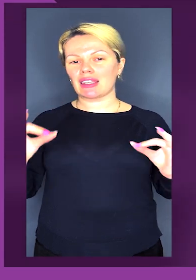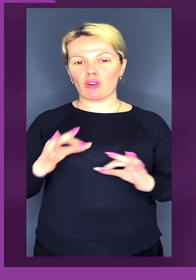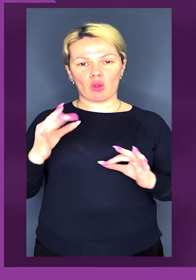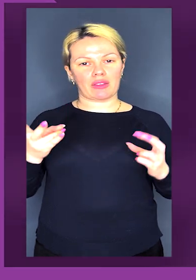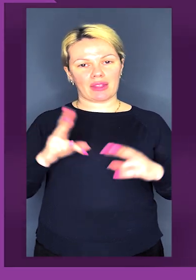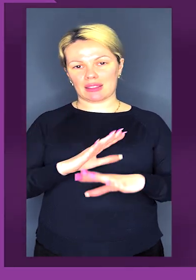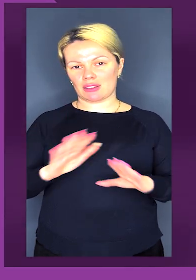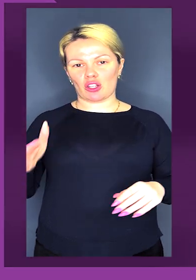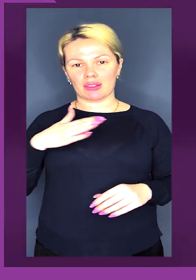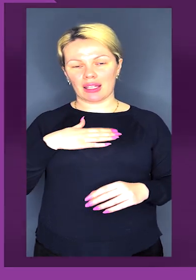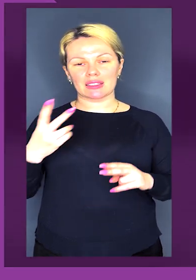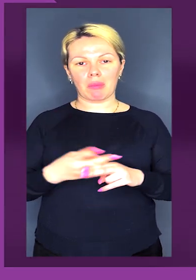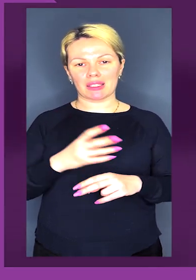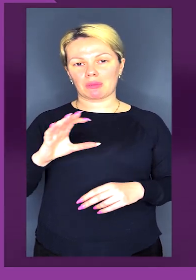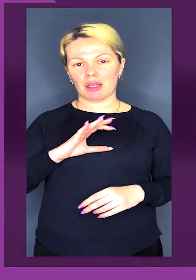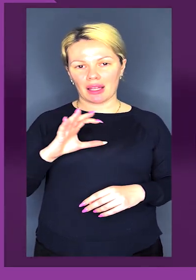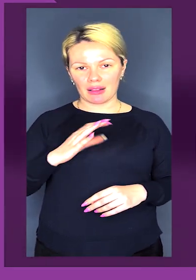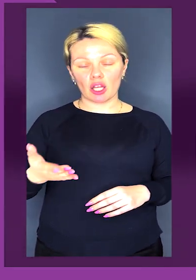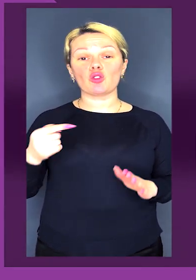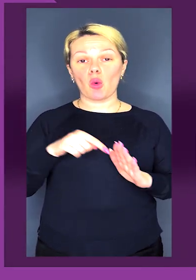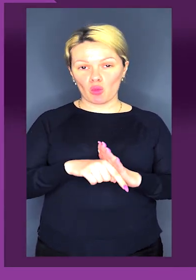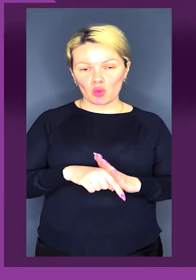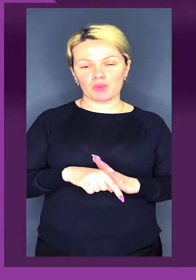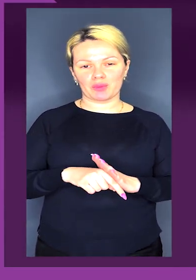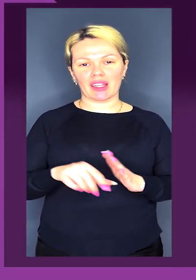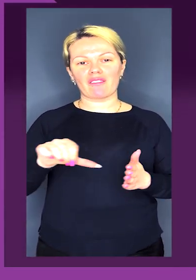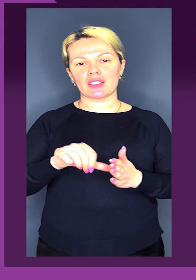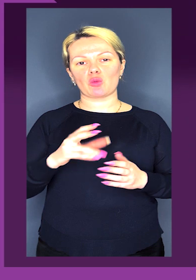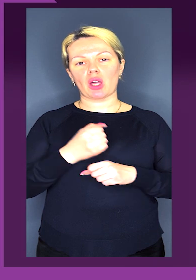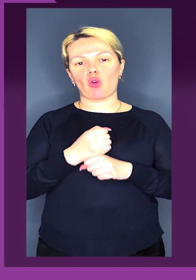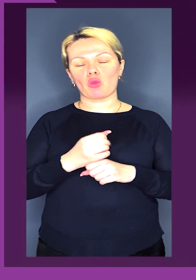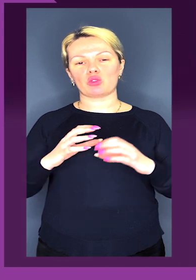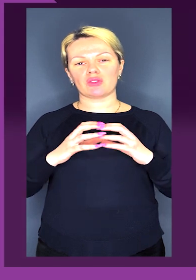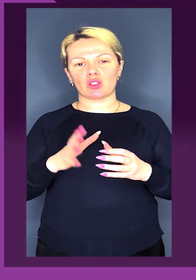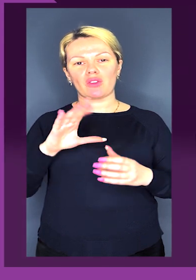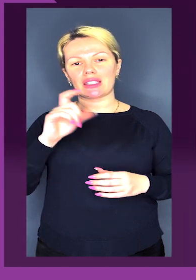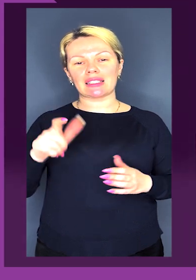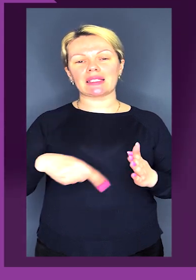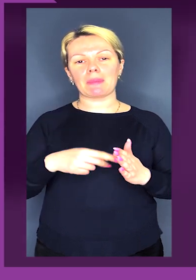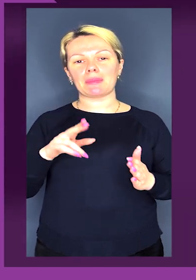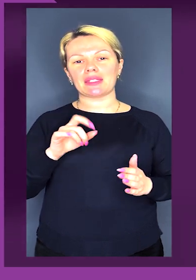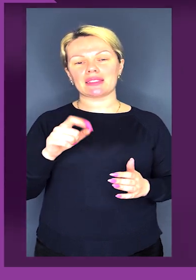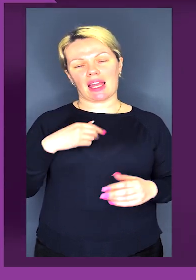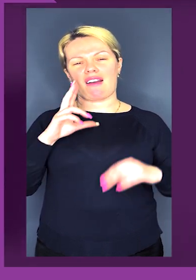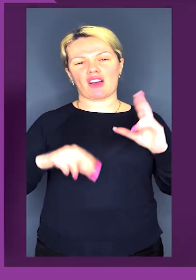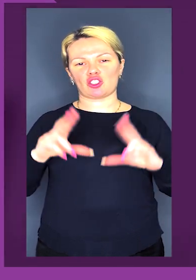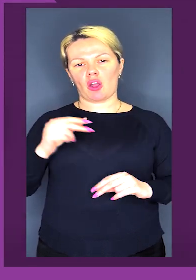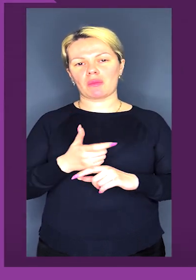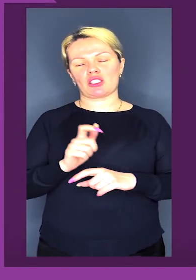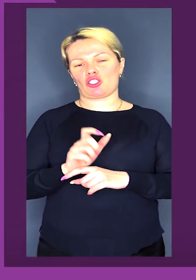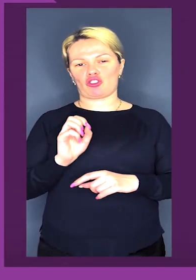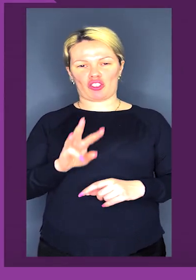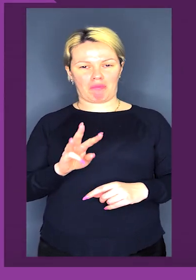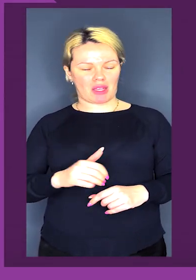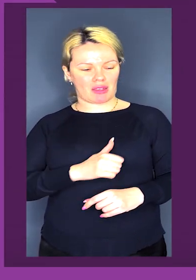ніколи не залишає нас без медалей, а тому виступ на Кубку світу в італійській Пізі, я вважаю,